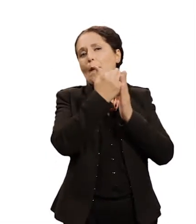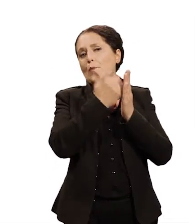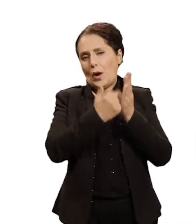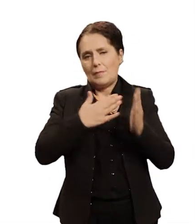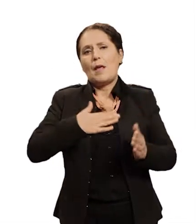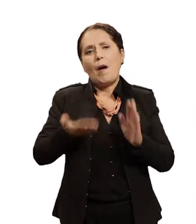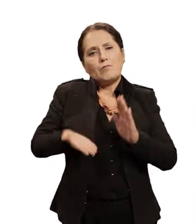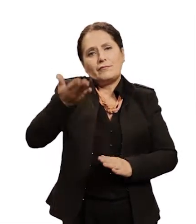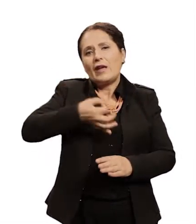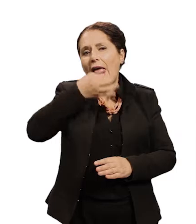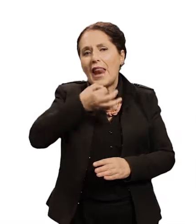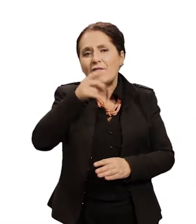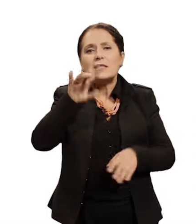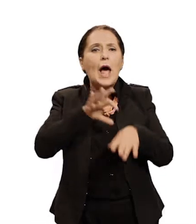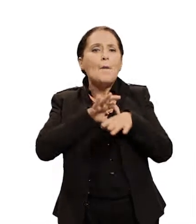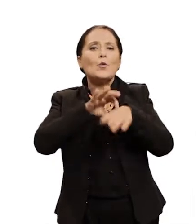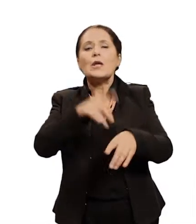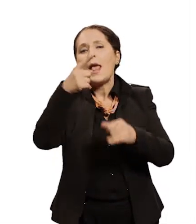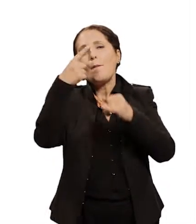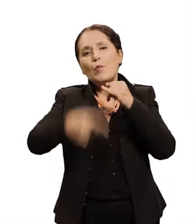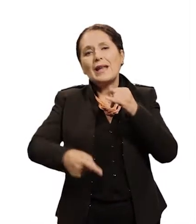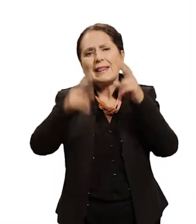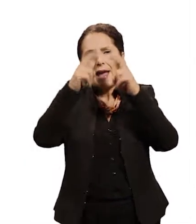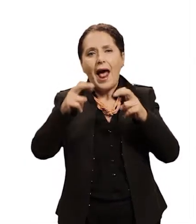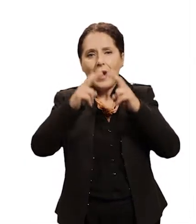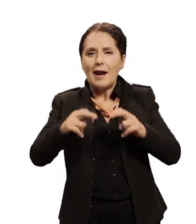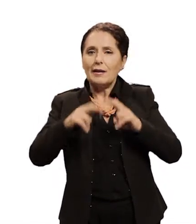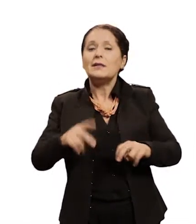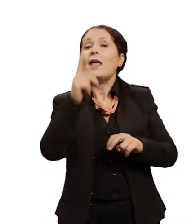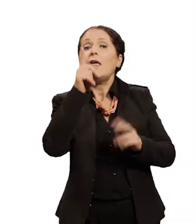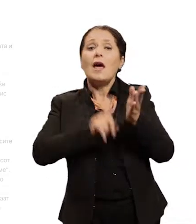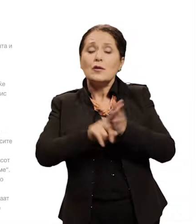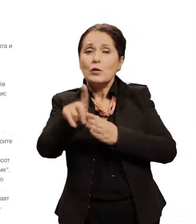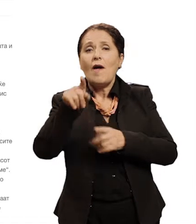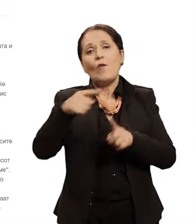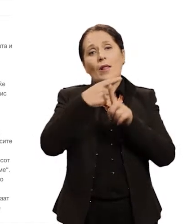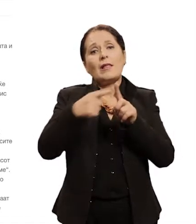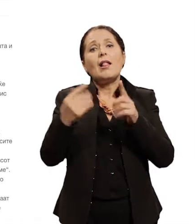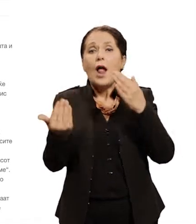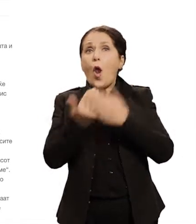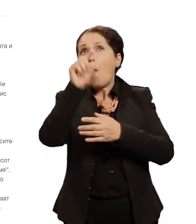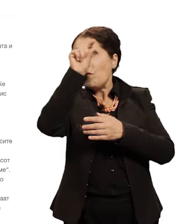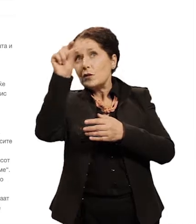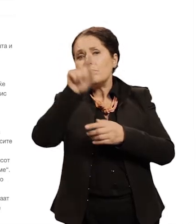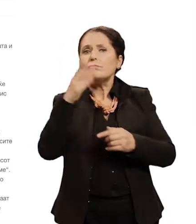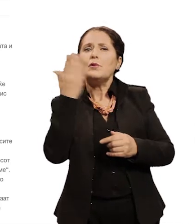составено од за програмата, новости, научи повеќе, успешни приказни и мапа на бизнеси.